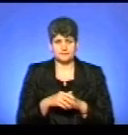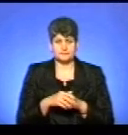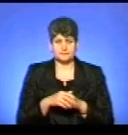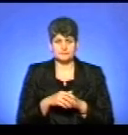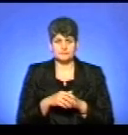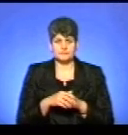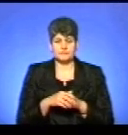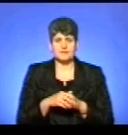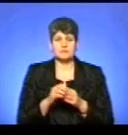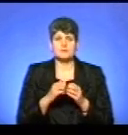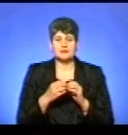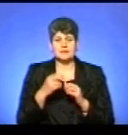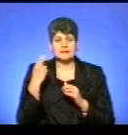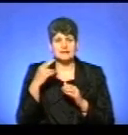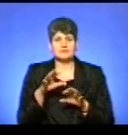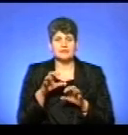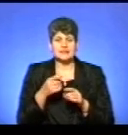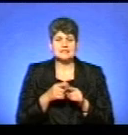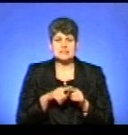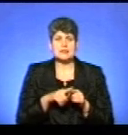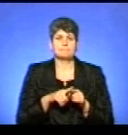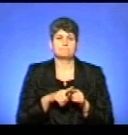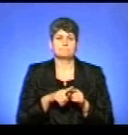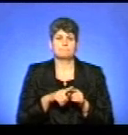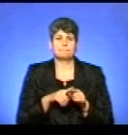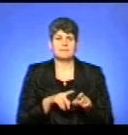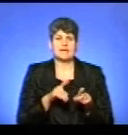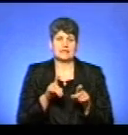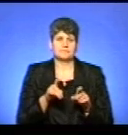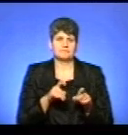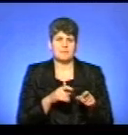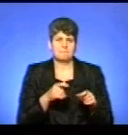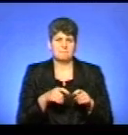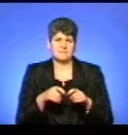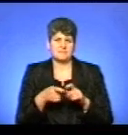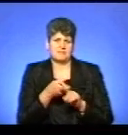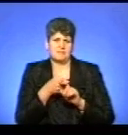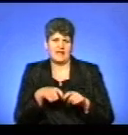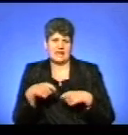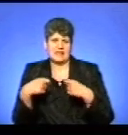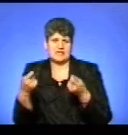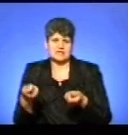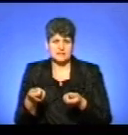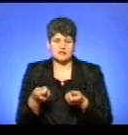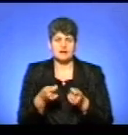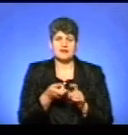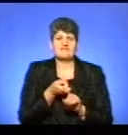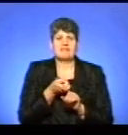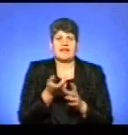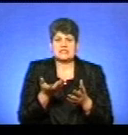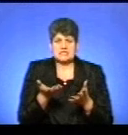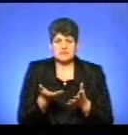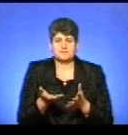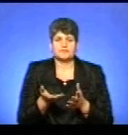Загроза диких тварин – це перенесення мається на увазі і небезпечних інфекцій? Так, і небезпечні інфекції, і про те, що